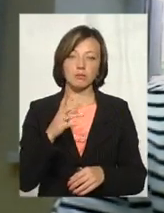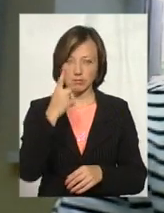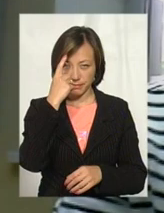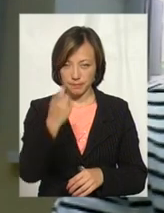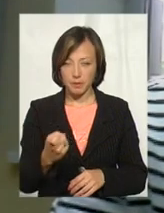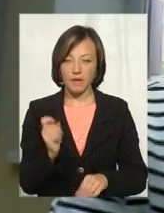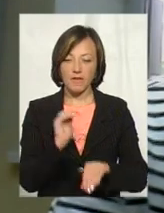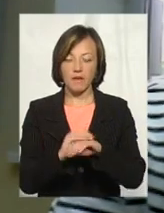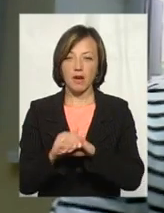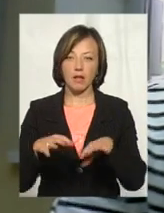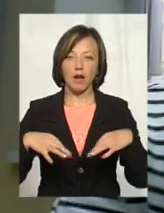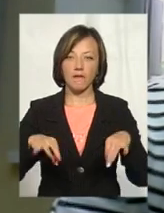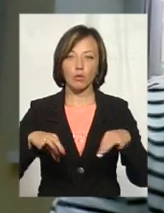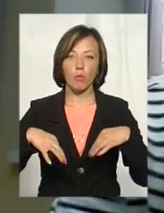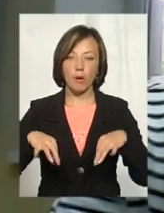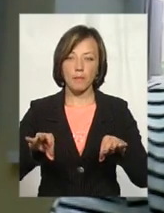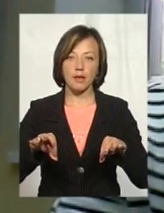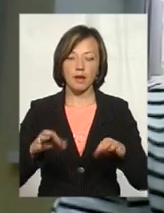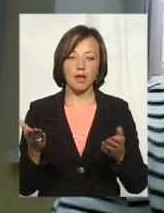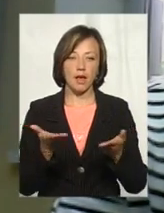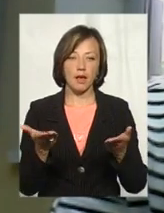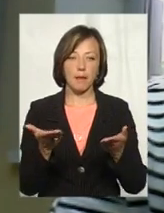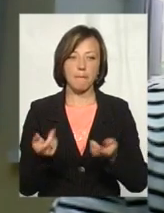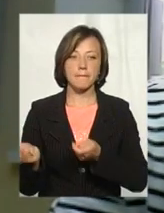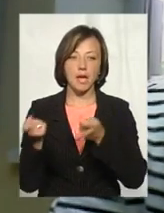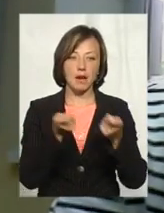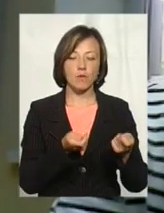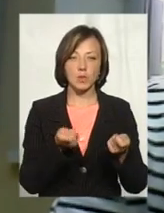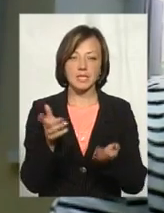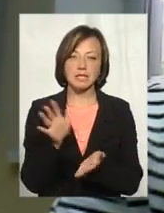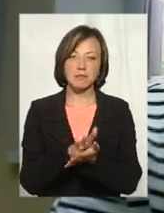виявляти автомобіли, які переводять сміття